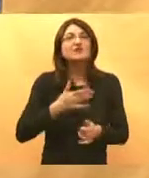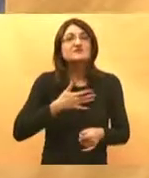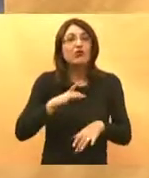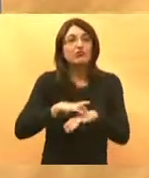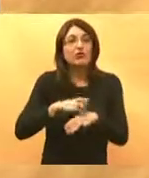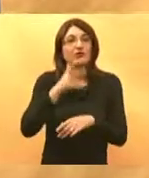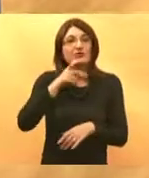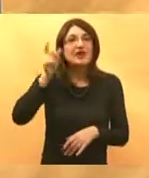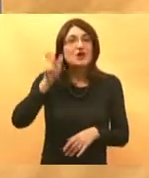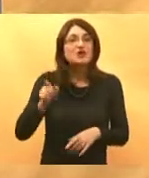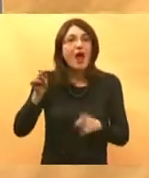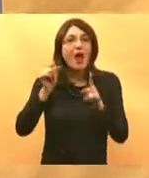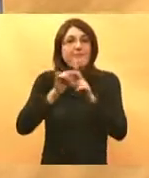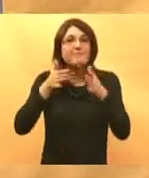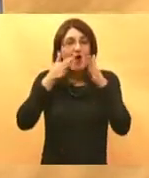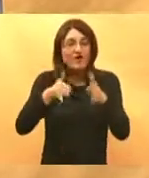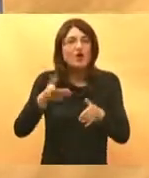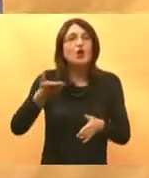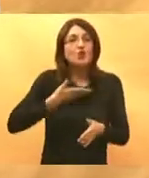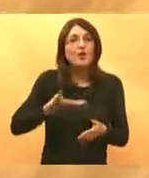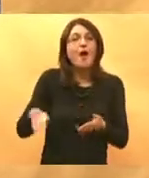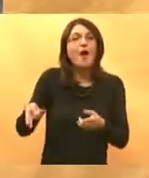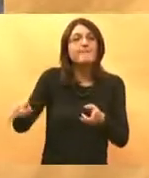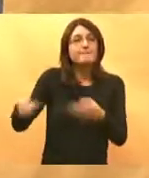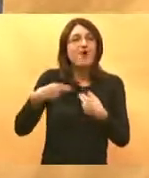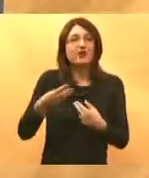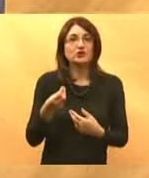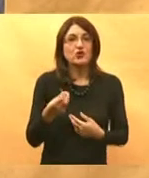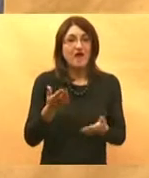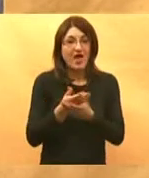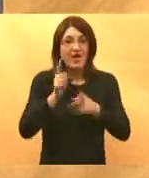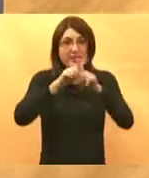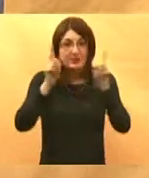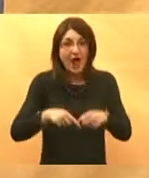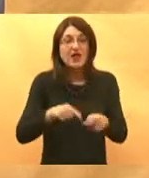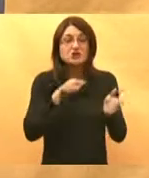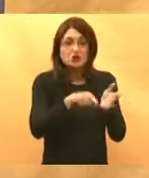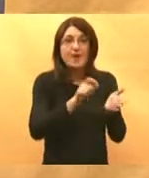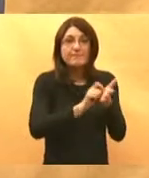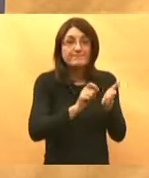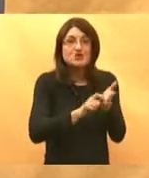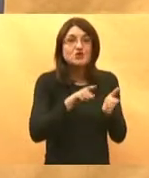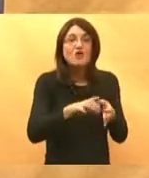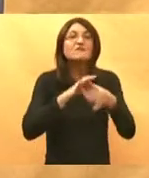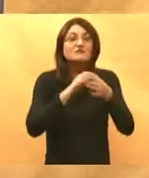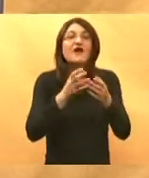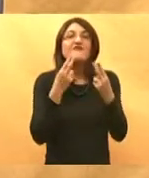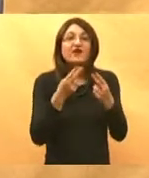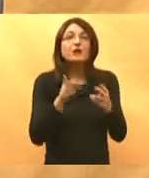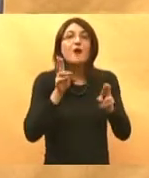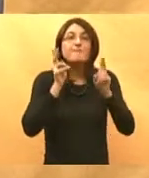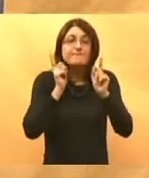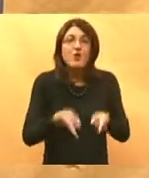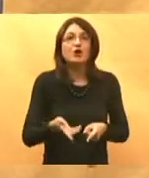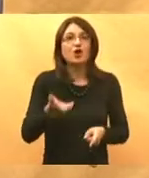pošalje na povjerenstvo HZZO da dobije refundaciju ako je na nalazu napisan taj ljek cijelu vrijednost ljeka pacijent mora